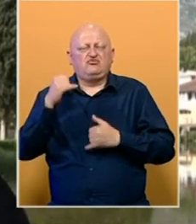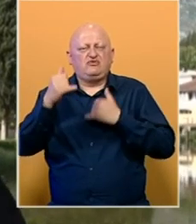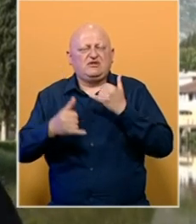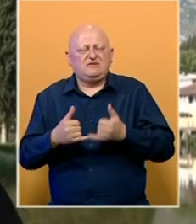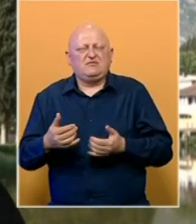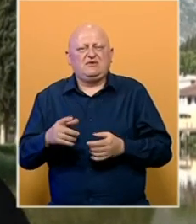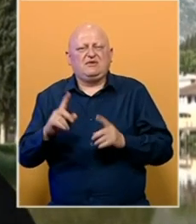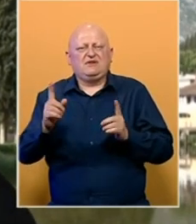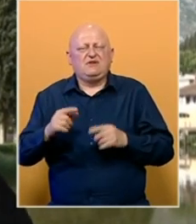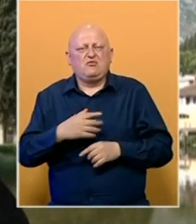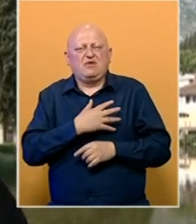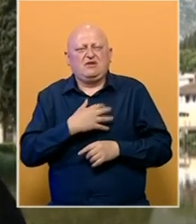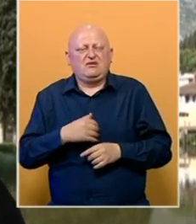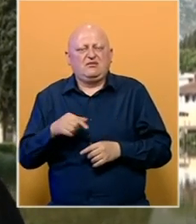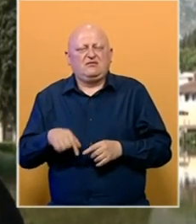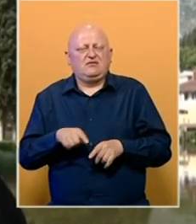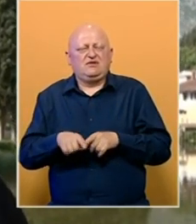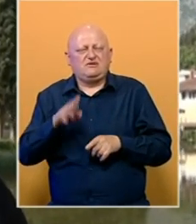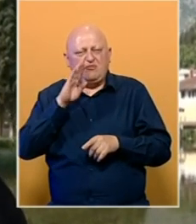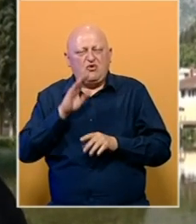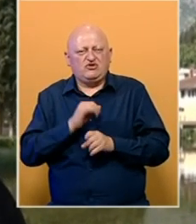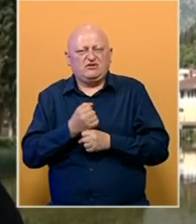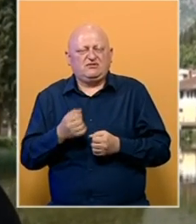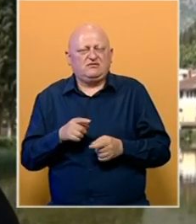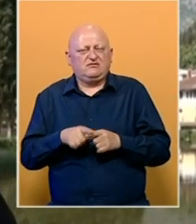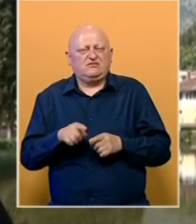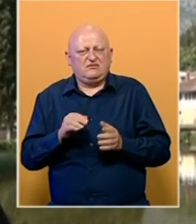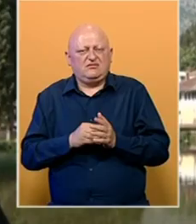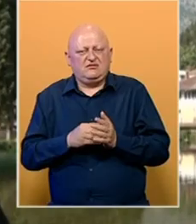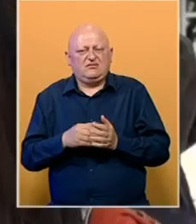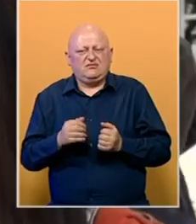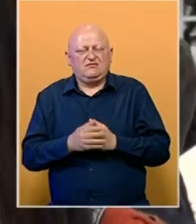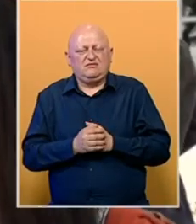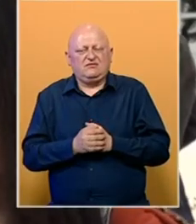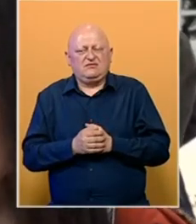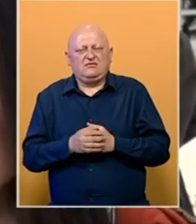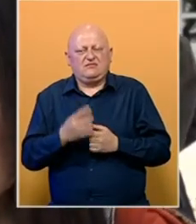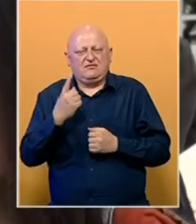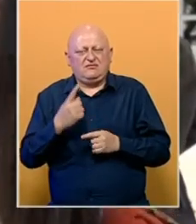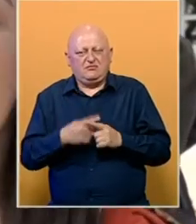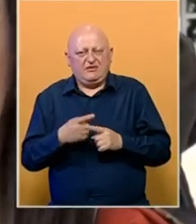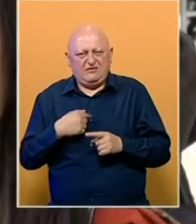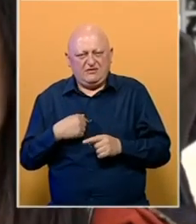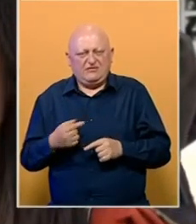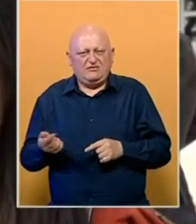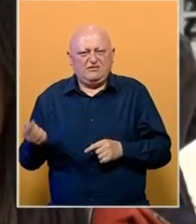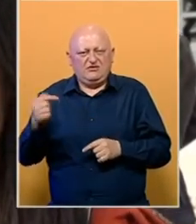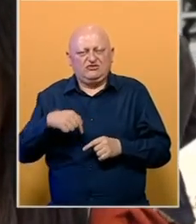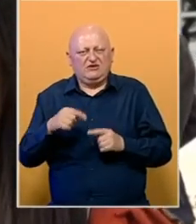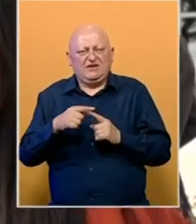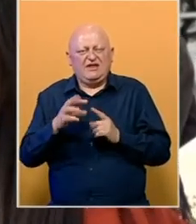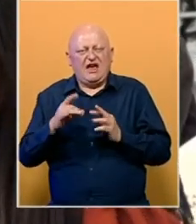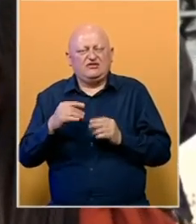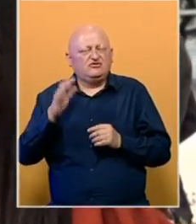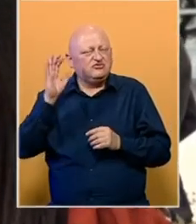Republike Hrvatske, tako oni su ovdje za Bosnu i Hercegovini, to treba gajiti njegovat. Da, prvi sam put na Tarči, pa